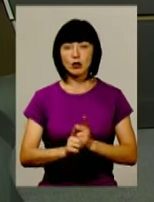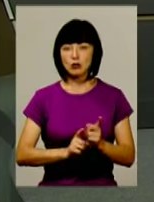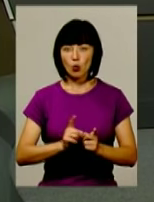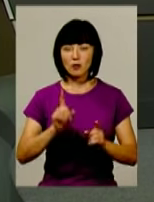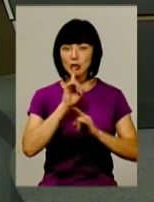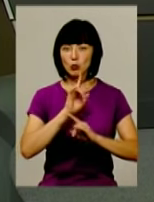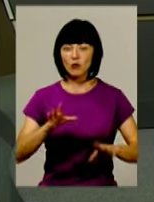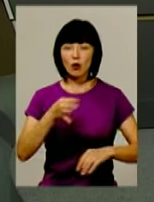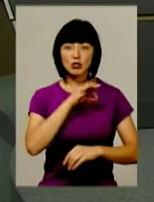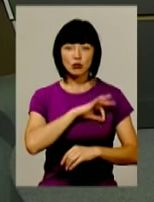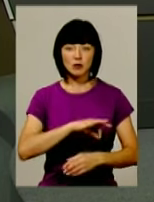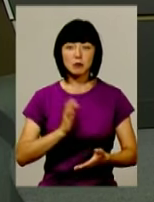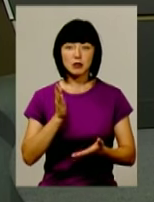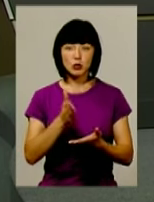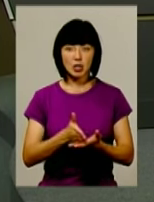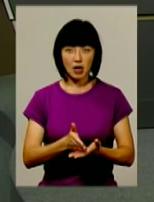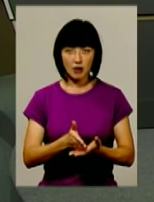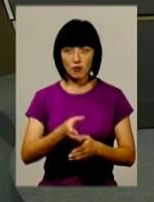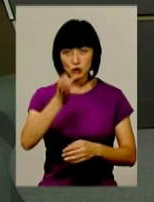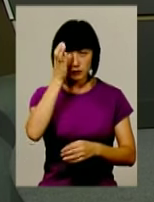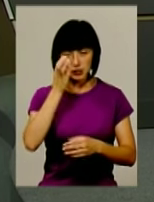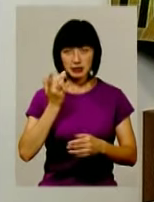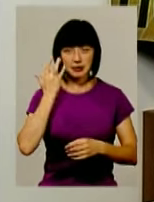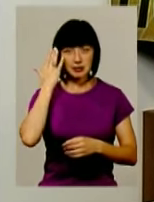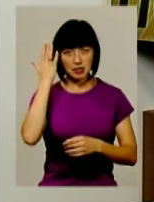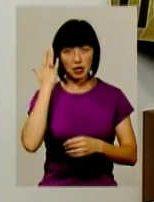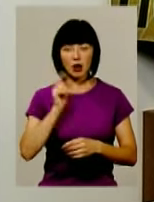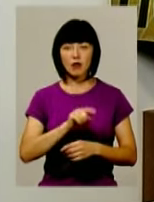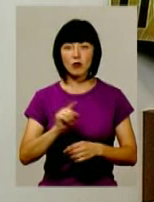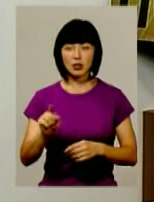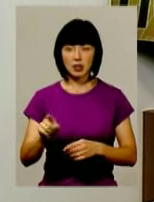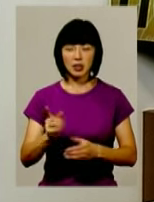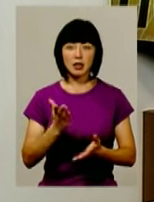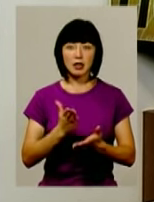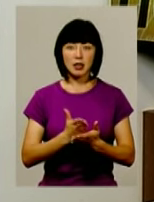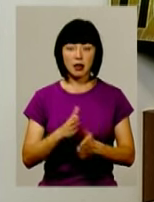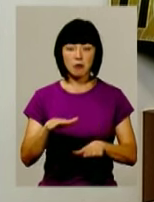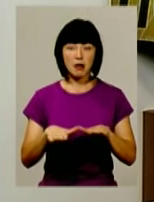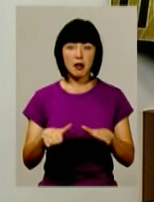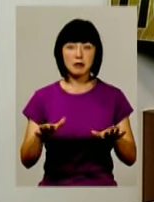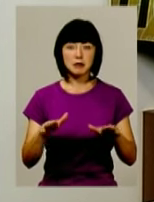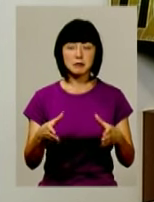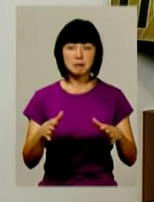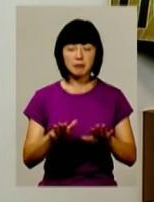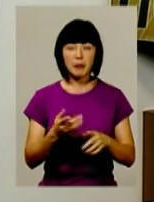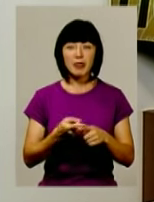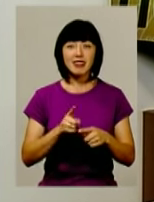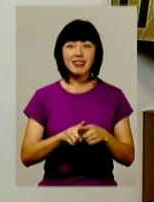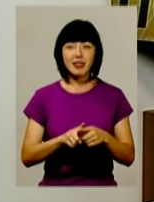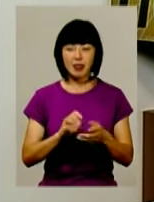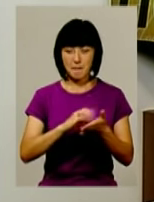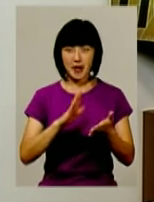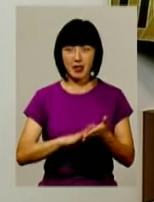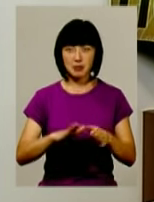використовуватися безпосередньо в освітніх цілях, вони є на балансі місцевих органів влади, і вони